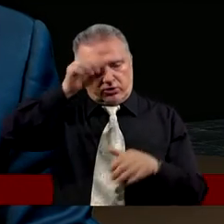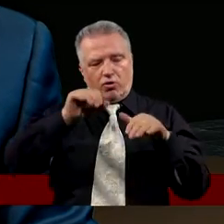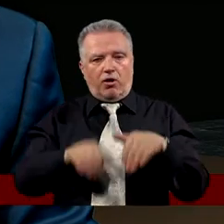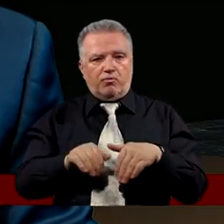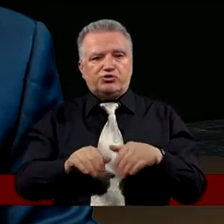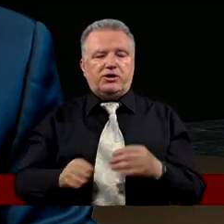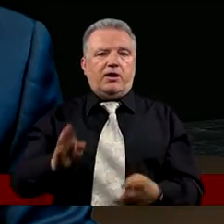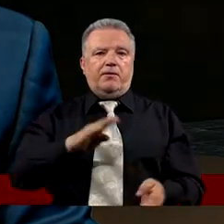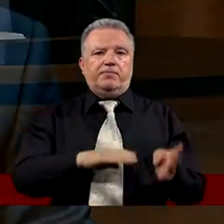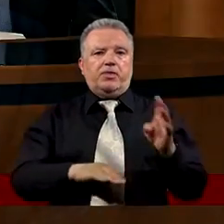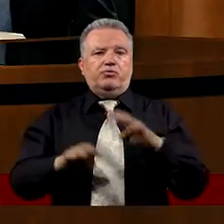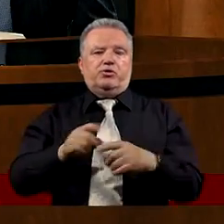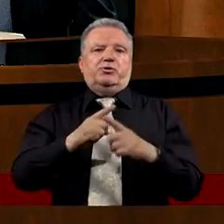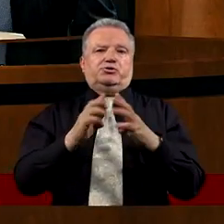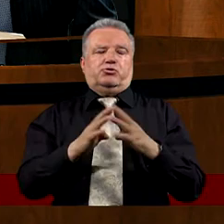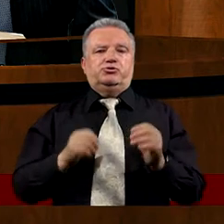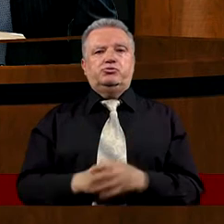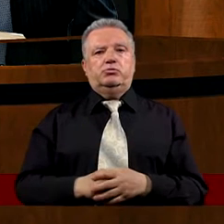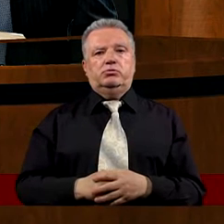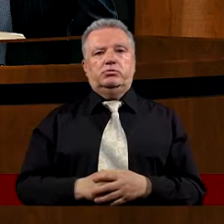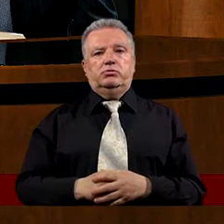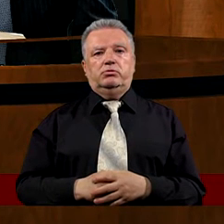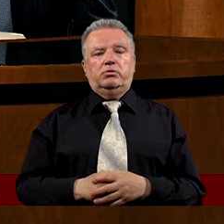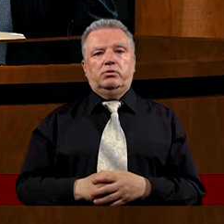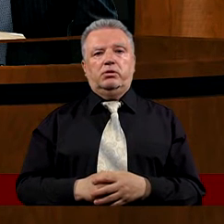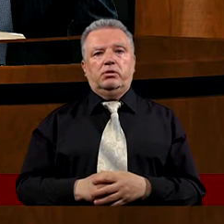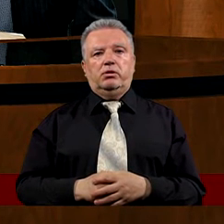budować Kościół tak naprawdę